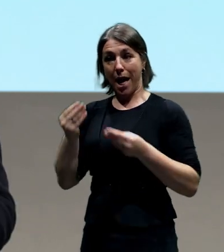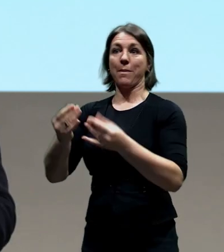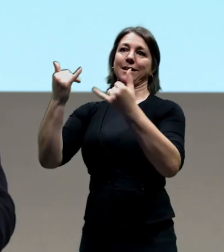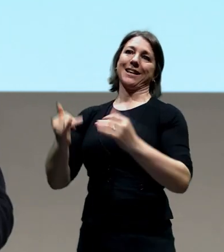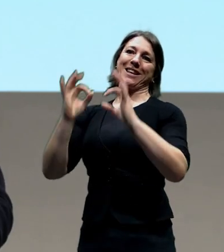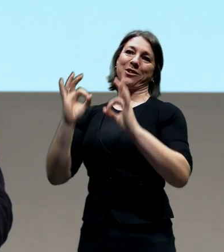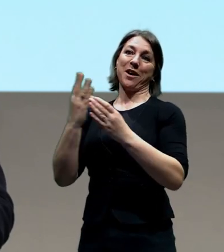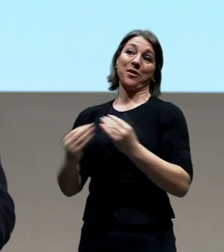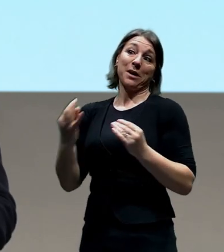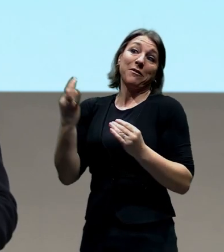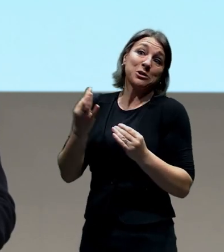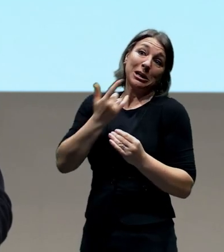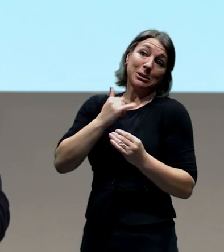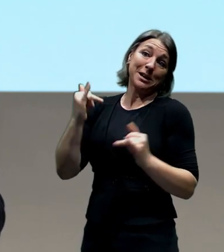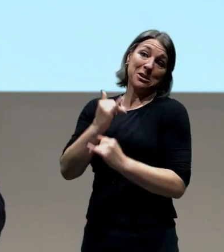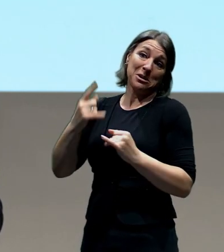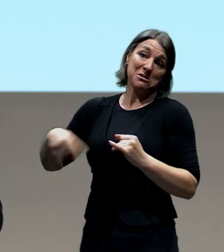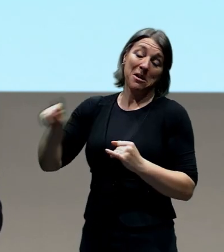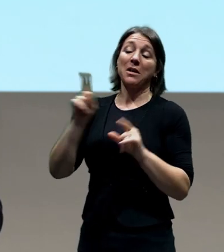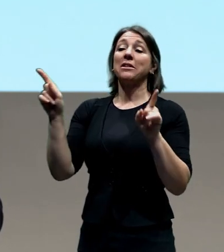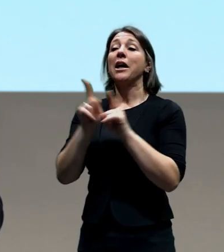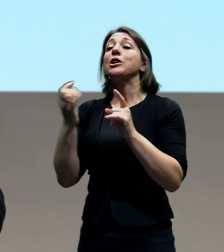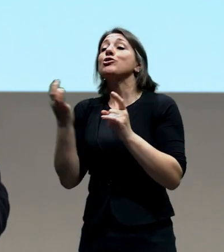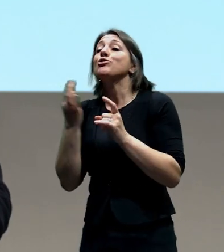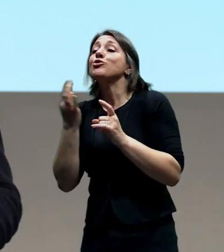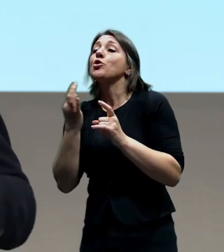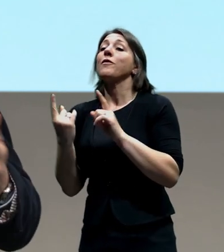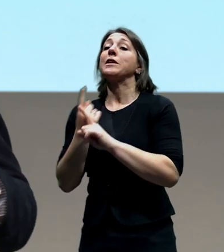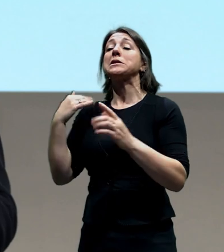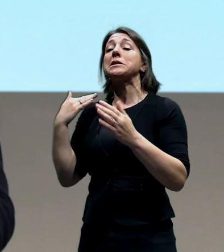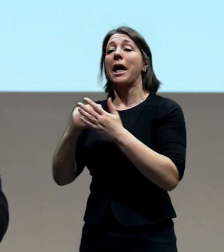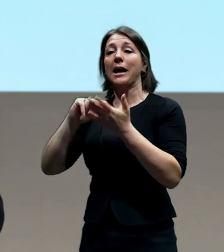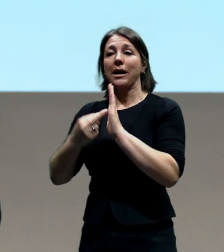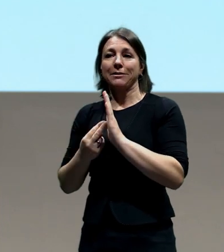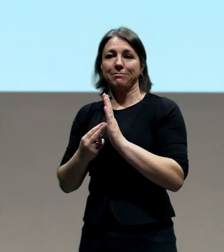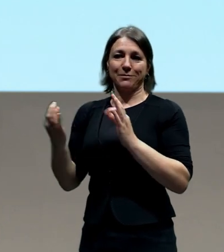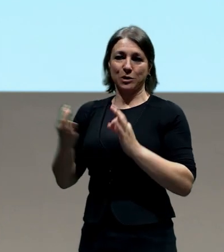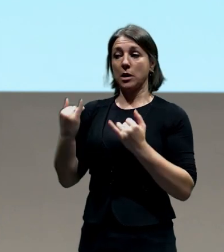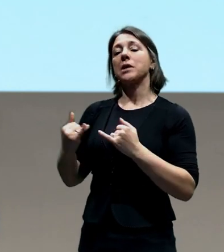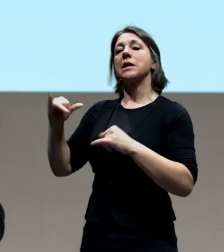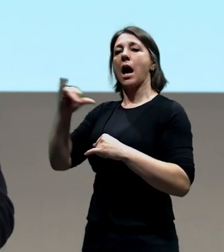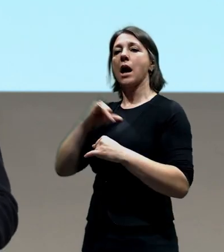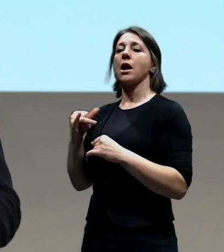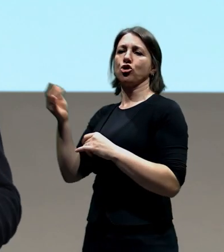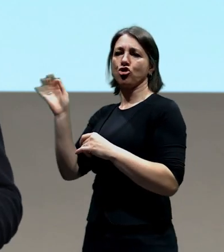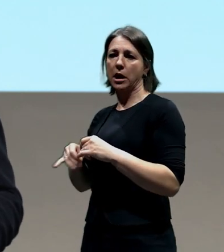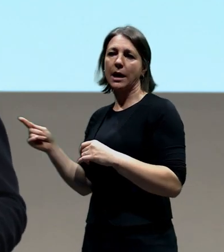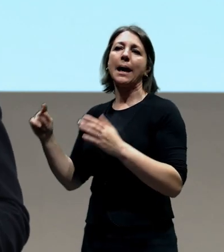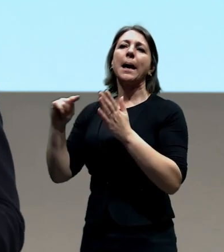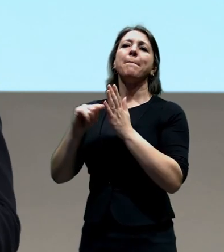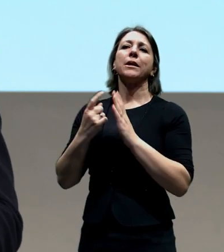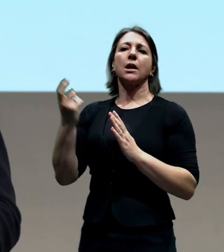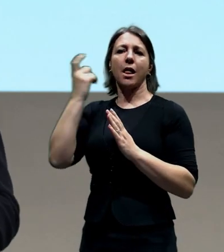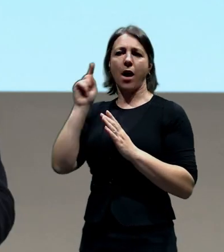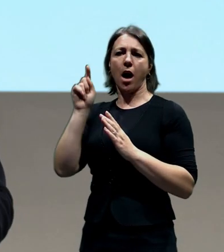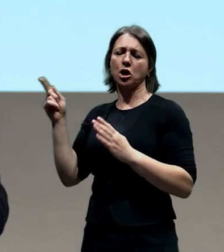tady, aby jsme se na to podívali, aby jsme zjistili, k čemu se dospělo. Bude tady dneska tedy Adam Scheiner a Petr Hlaváček, náměstci Primátora.